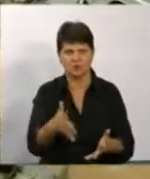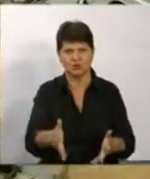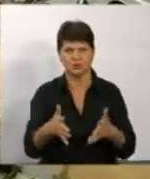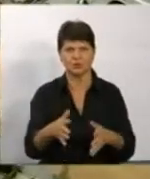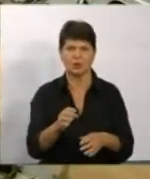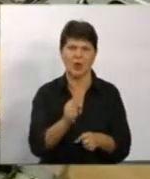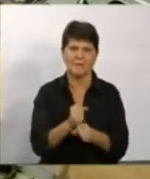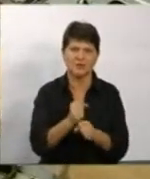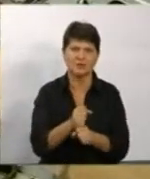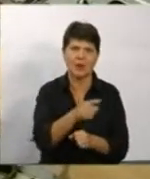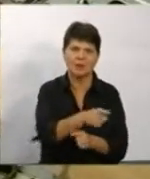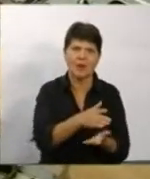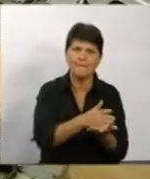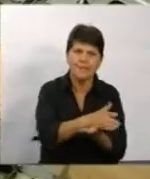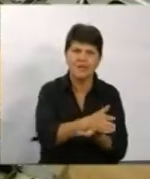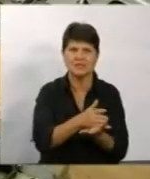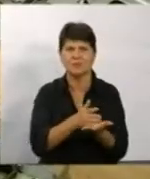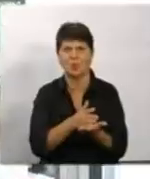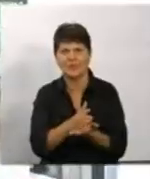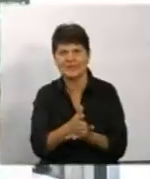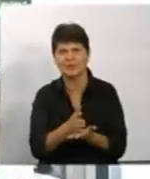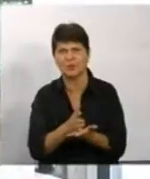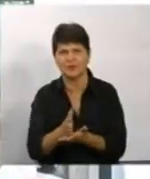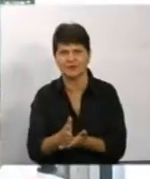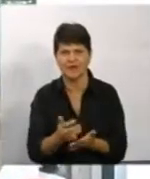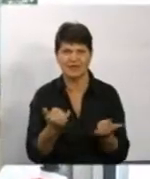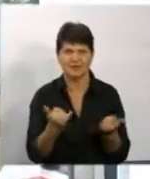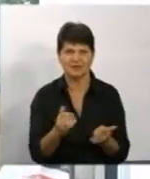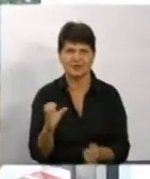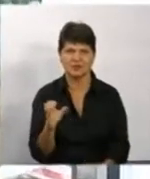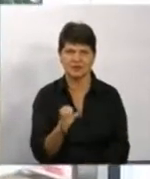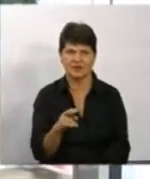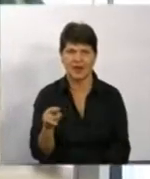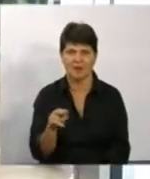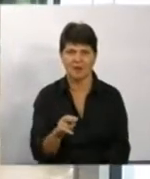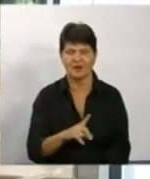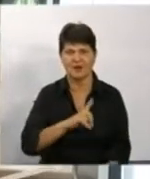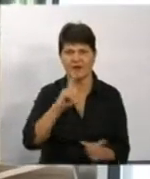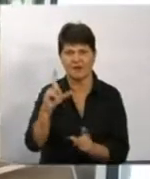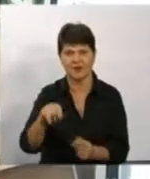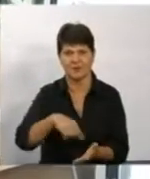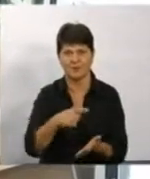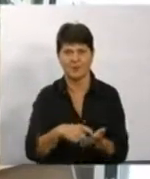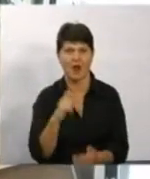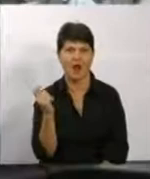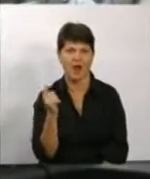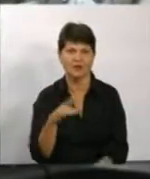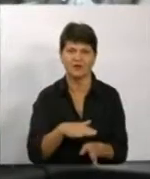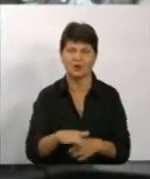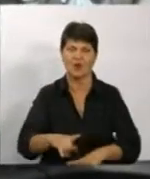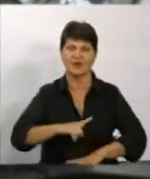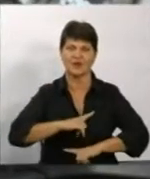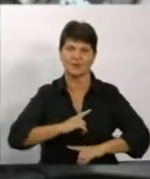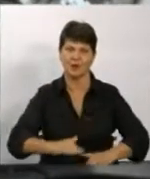працює за таким принципом, це за таким принципом працює. Сьогодні Сергій Петрович вирушив до Харкова, де відбудеться фінальний